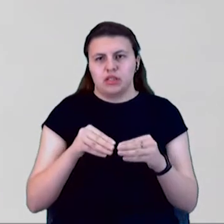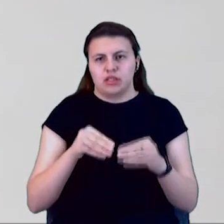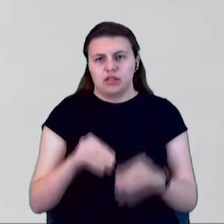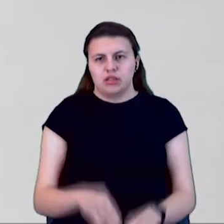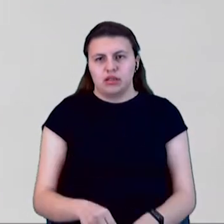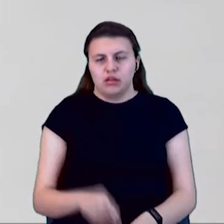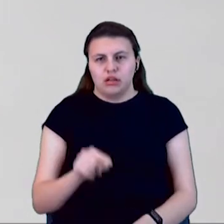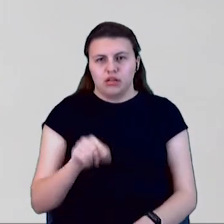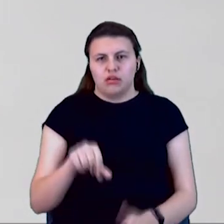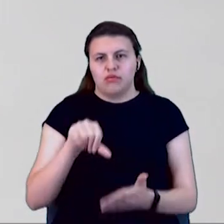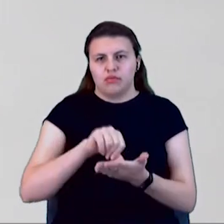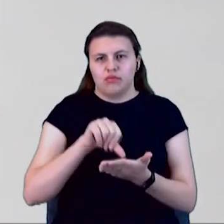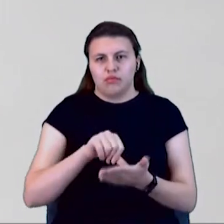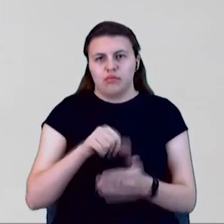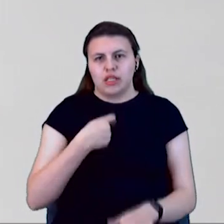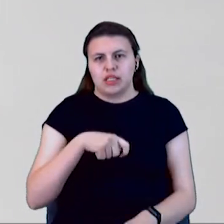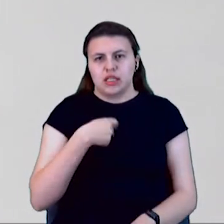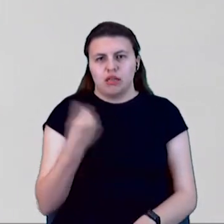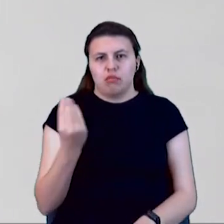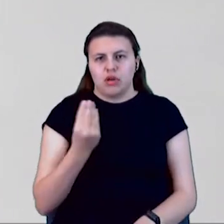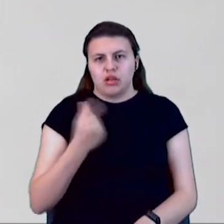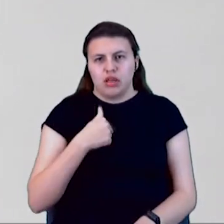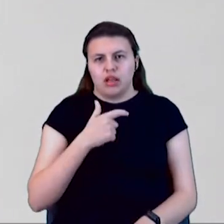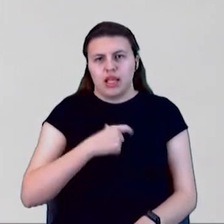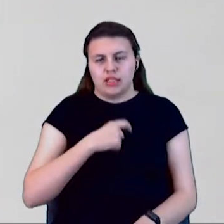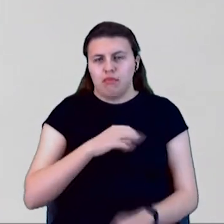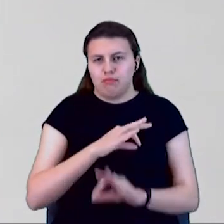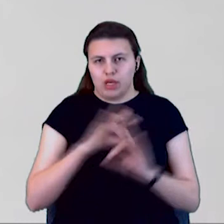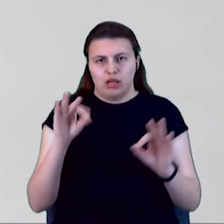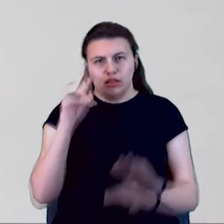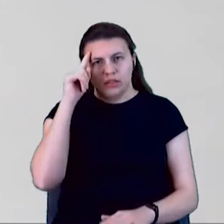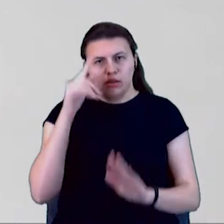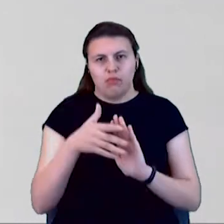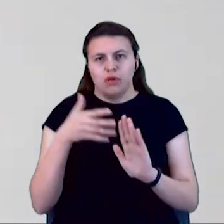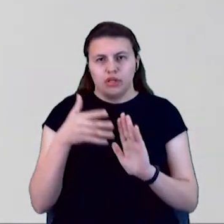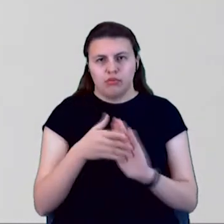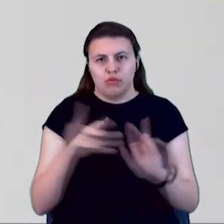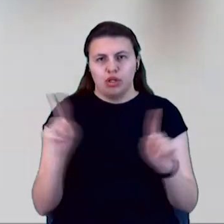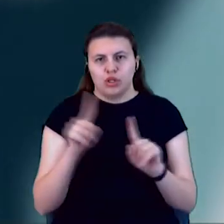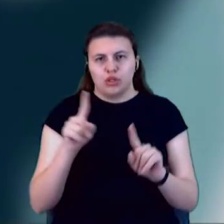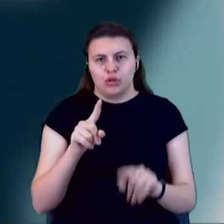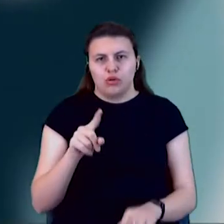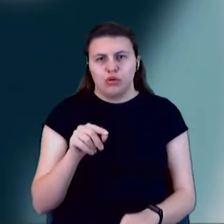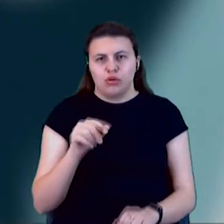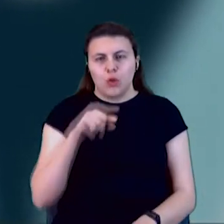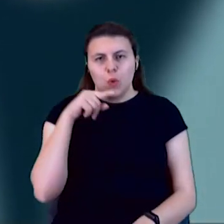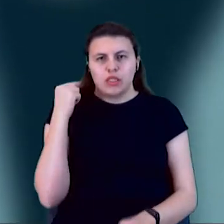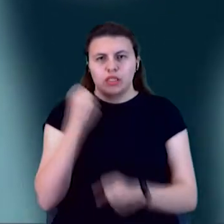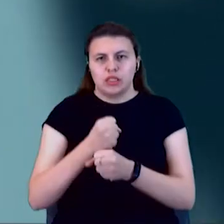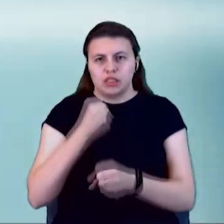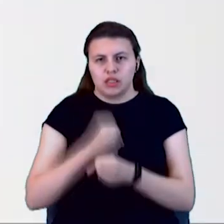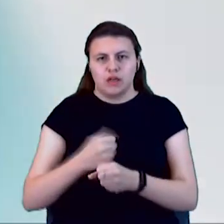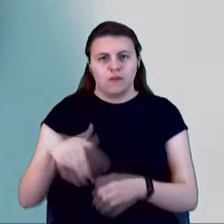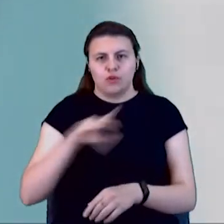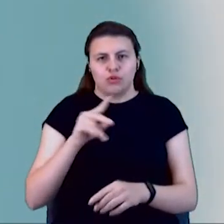Порошенка. Тому що я для себе прекрасно розумів, що Росія зробить все, щоб 2-й тур не відбувався.